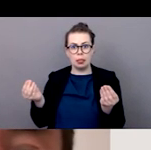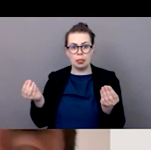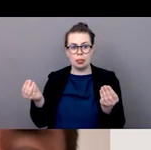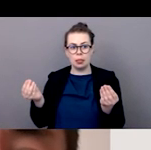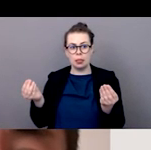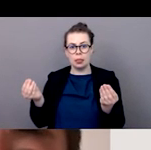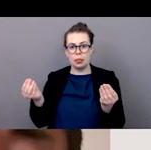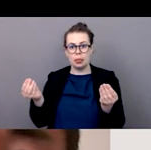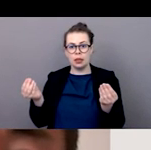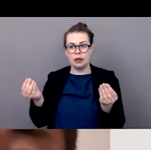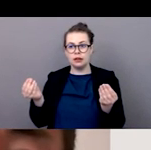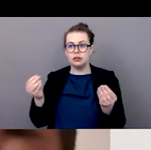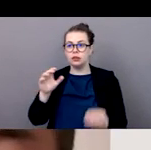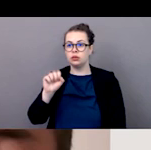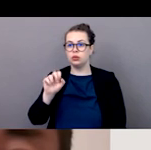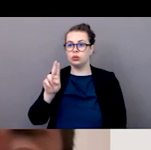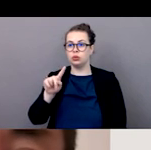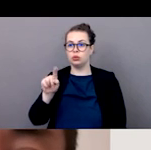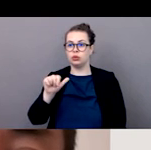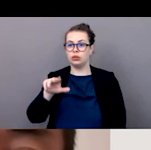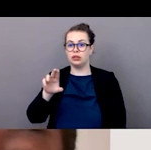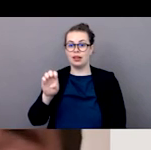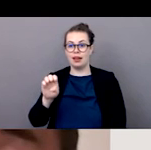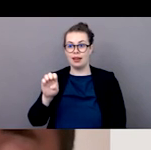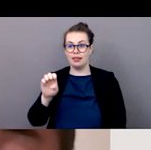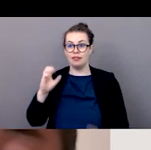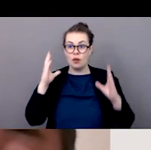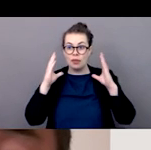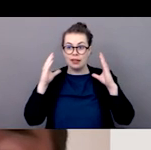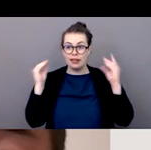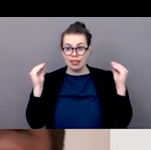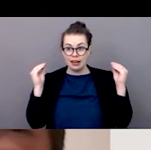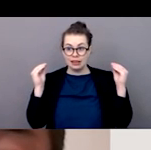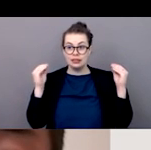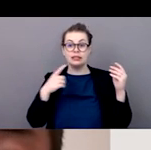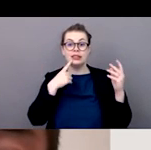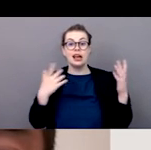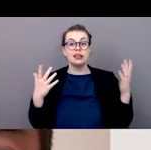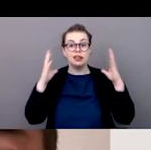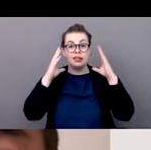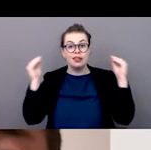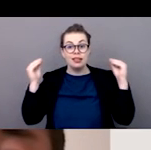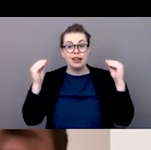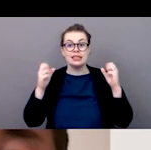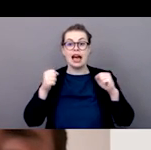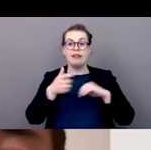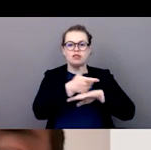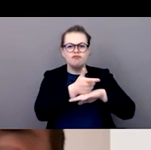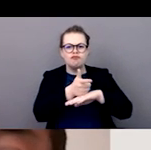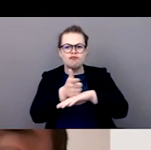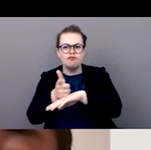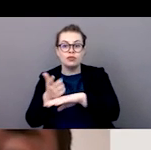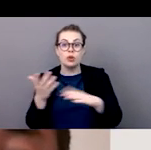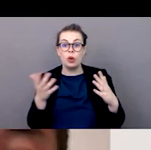je n'ai pas vu cette question désolé de Pays-Bas au Pays-Bas il y a donc en ce qui